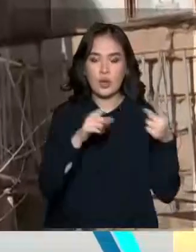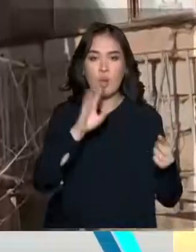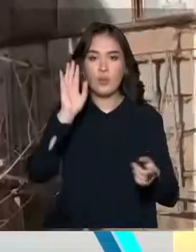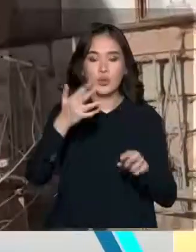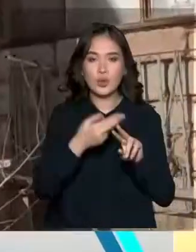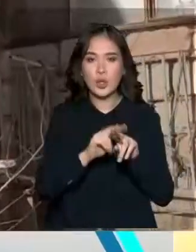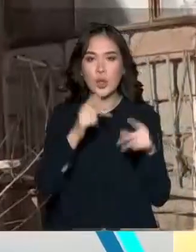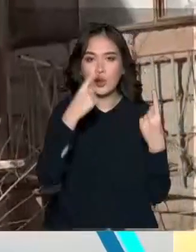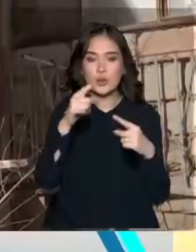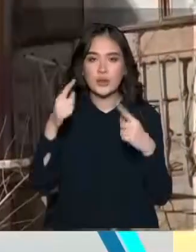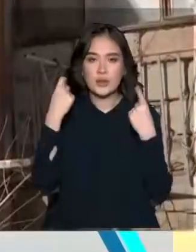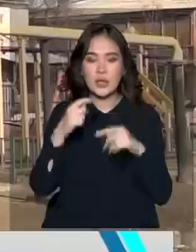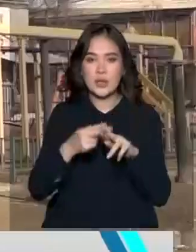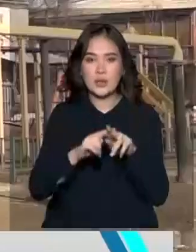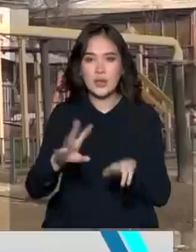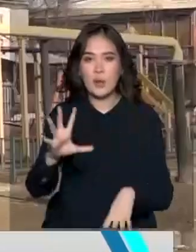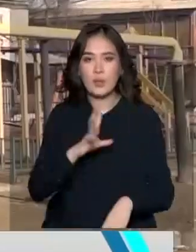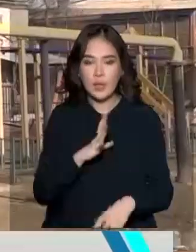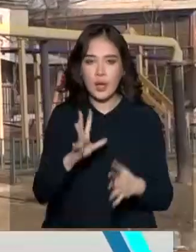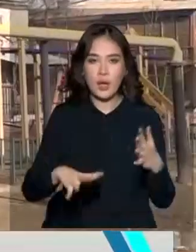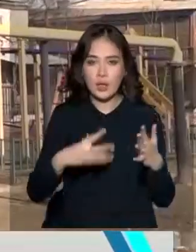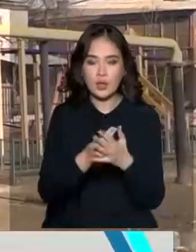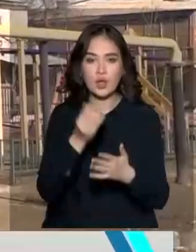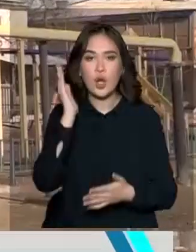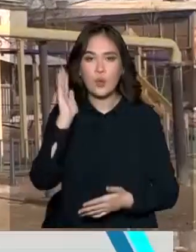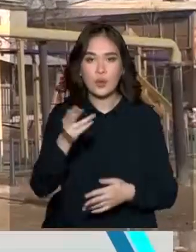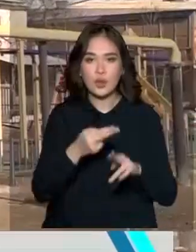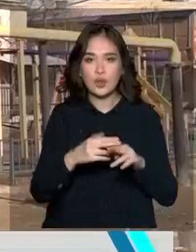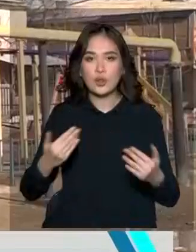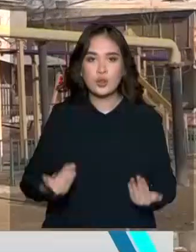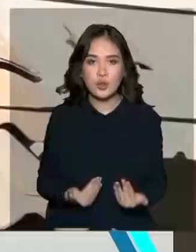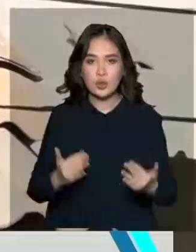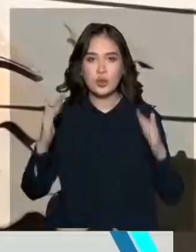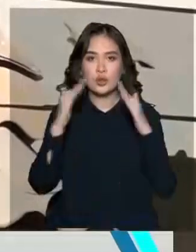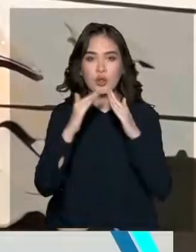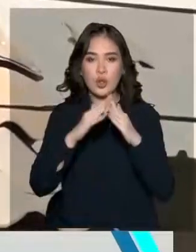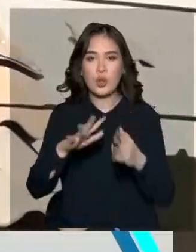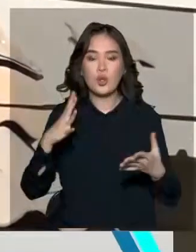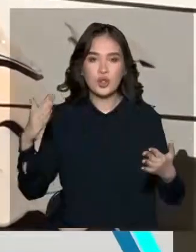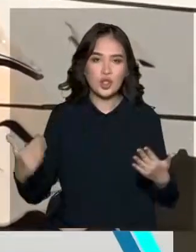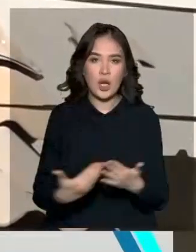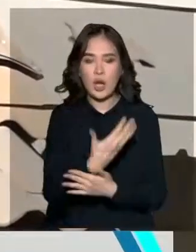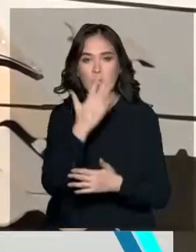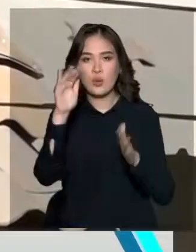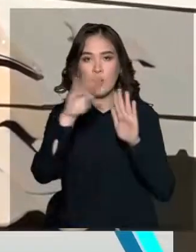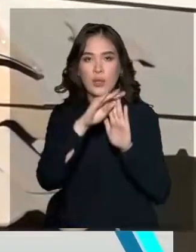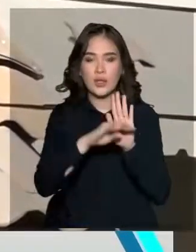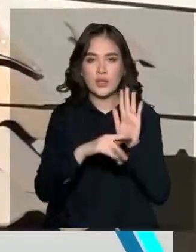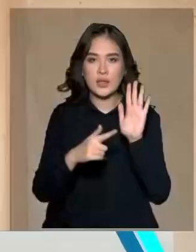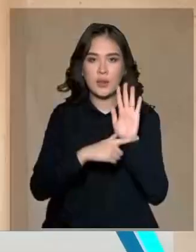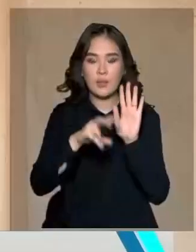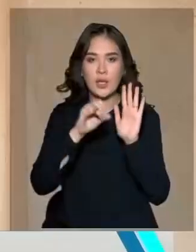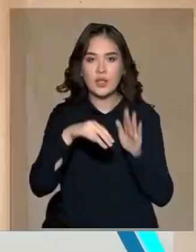өзгелерге салығады. Бұл жобаларға инвестициялық қаржы жұмсалады. Айтагеттейік тұрғыны үй қорны жаңғырту бағдарламасы 7 жыл бой